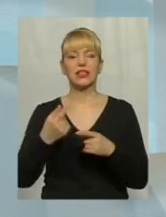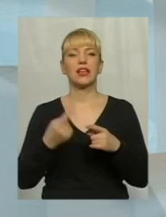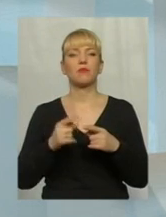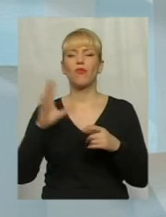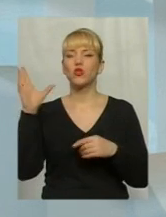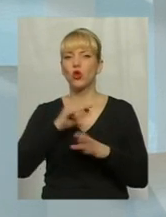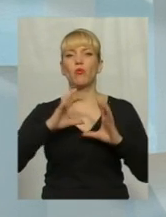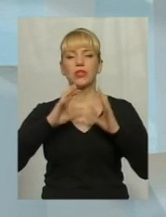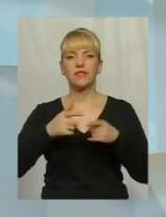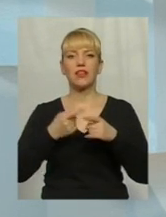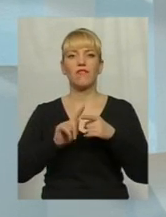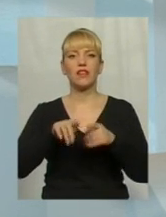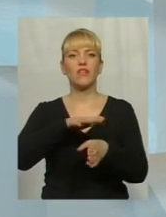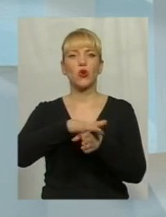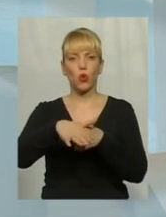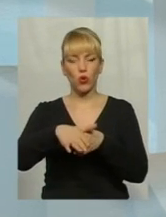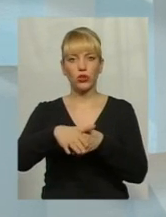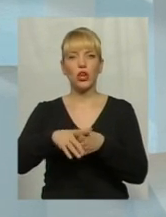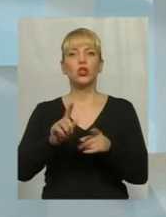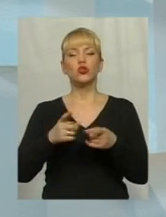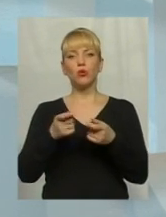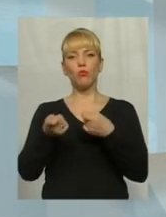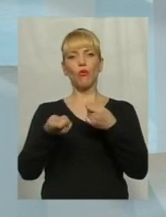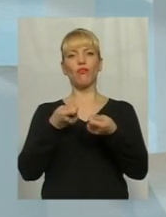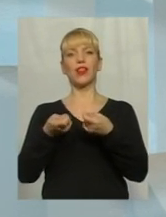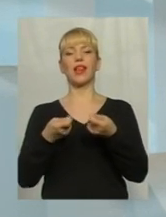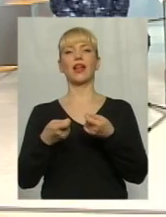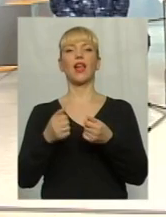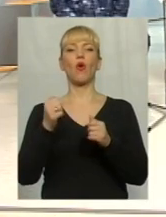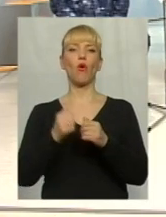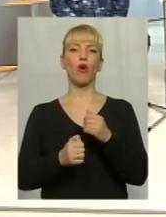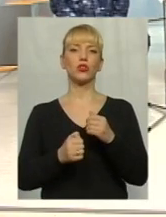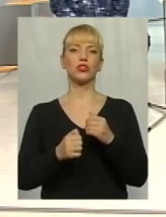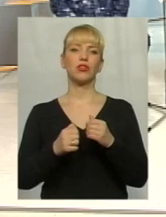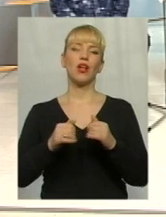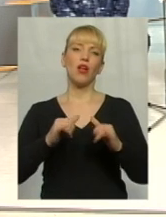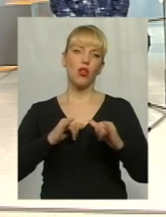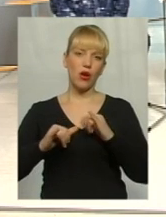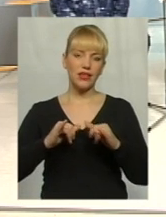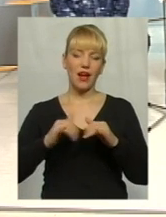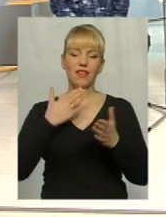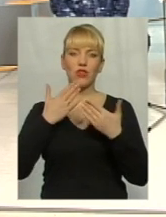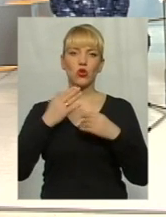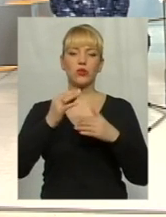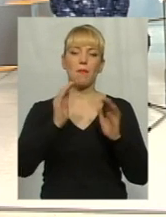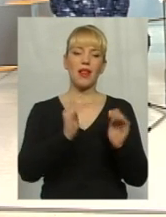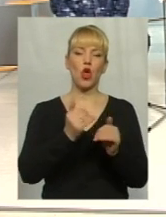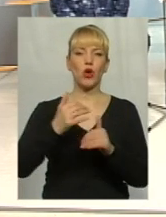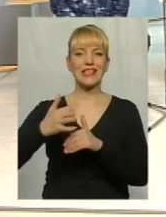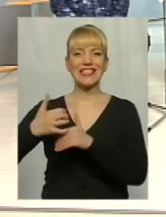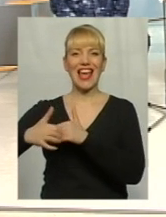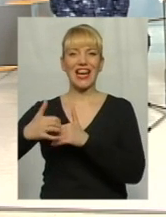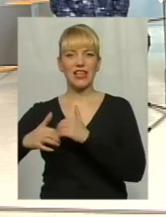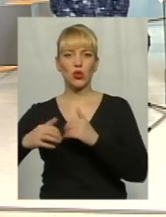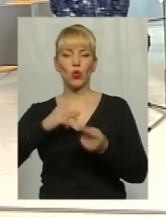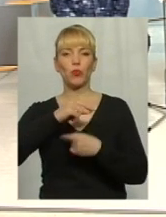сьогоднішній день виконує, чому кожна влада лояльно ставиться до малого і середнього бізнесу в кожній країні, тому що малий